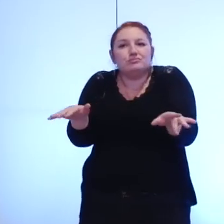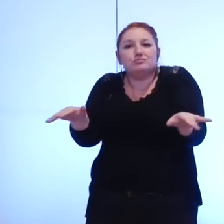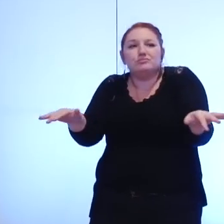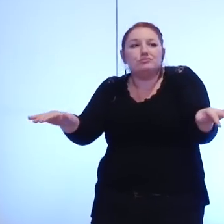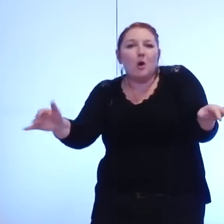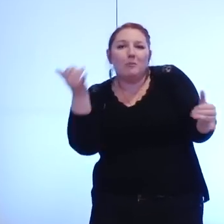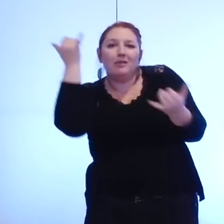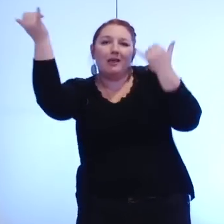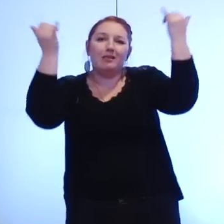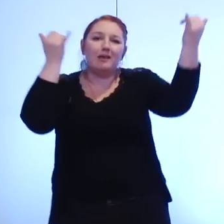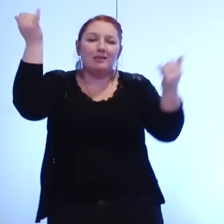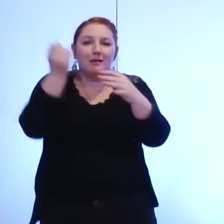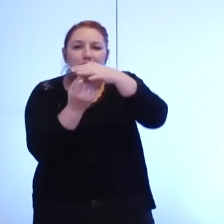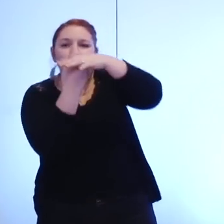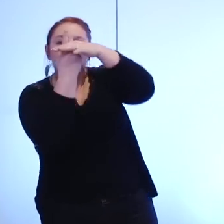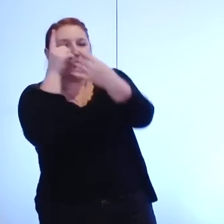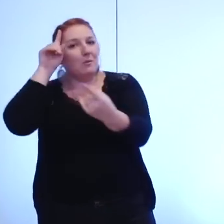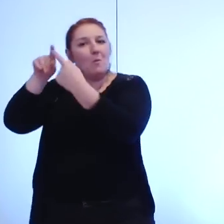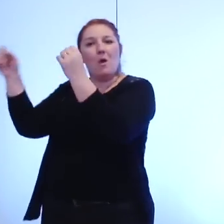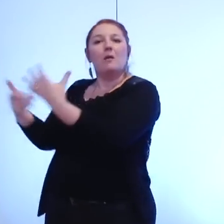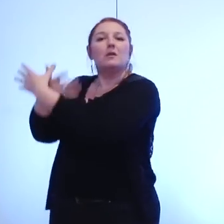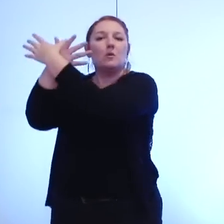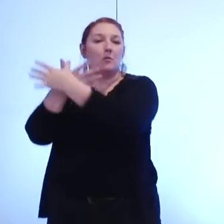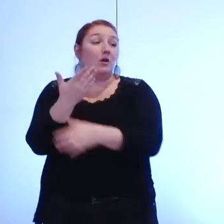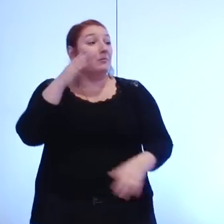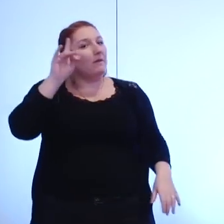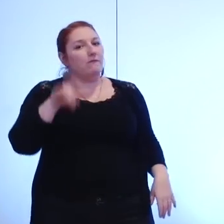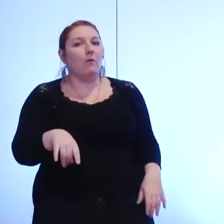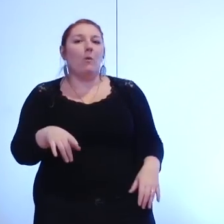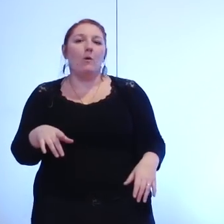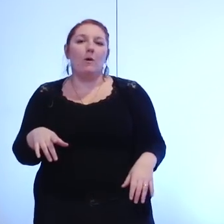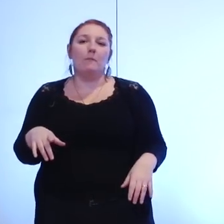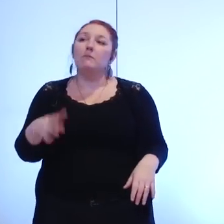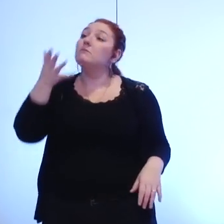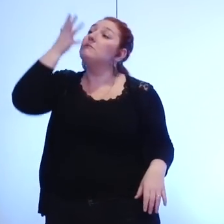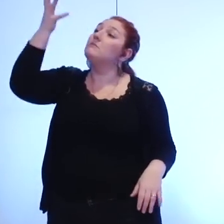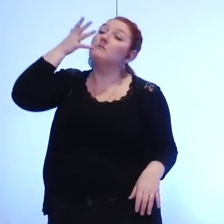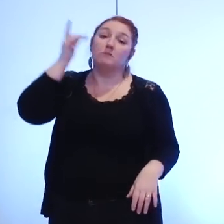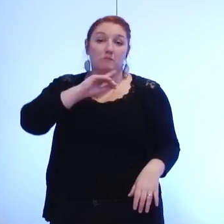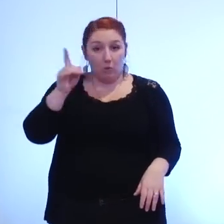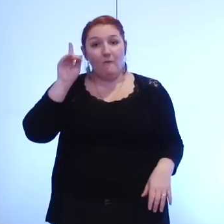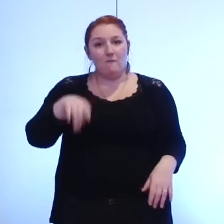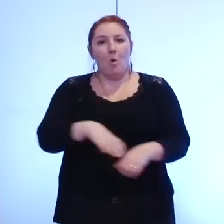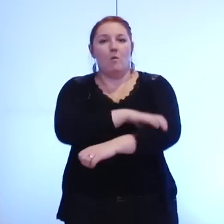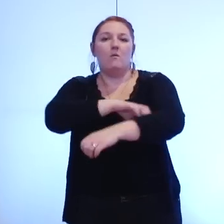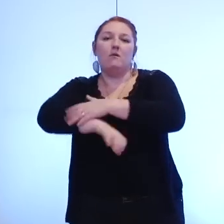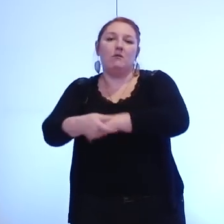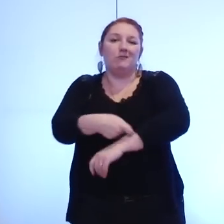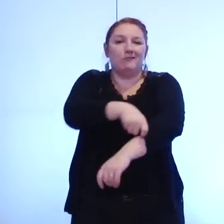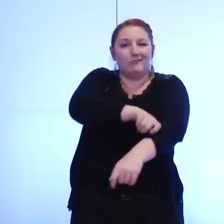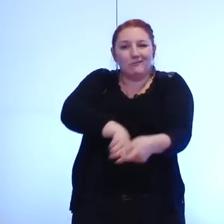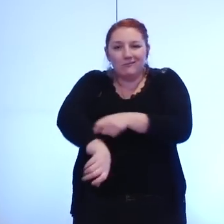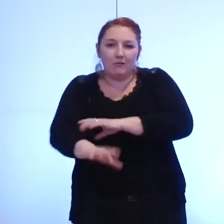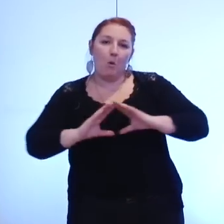émerger des idées en direction de la métropole faut-il encore que vous vous en saisissiez alors je vais pas passer en revue chacune des